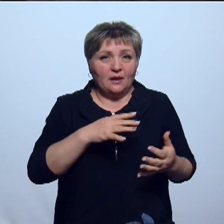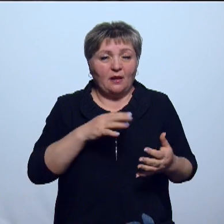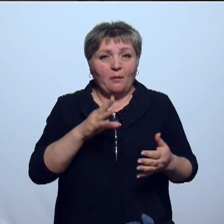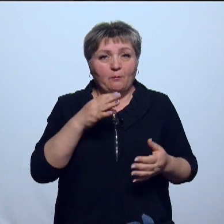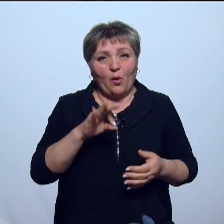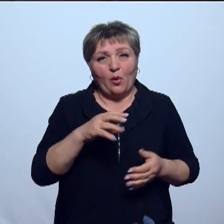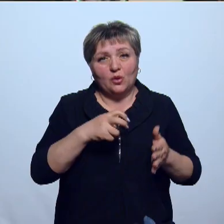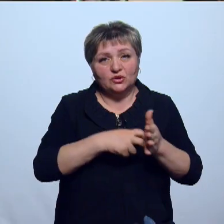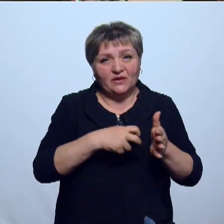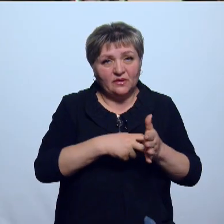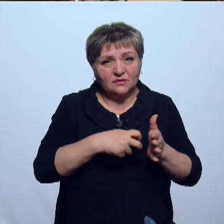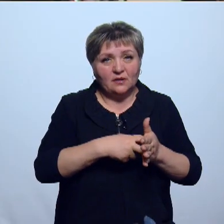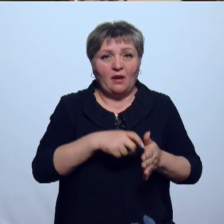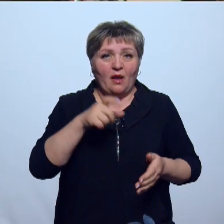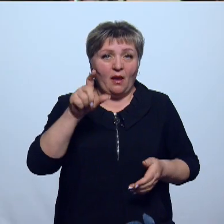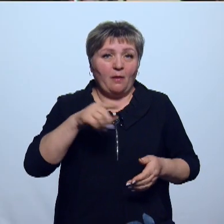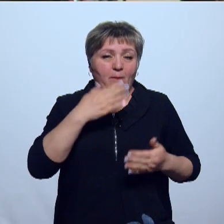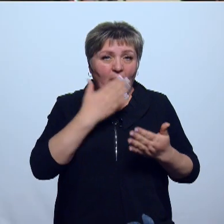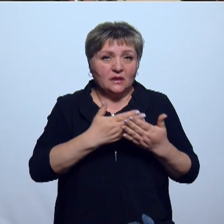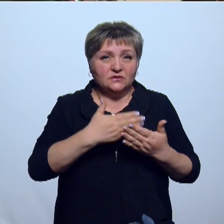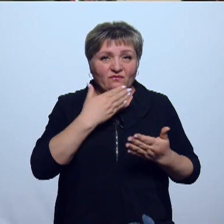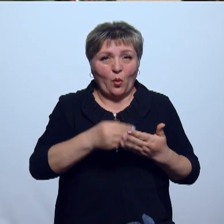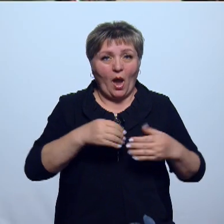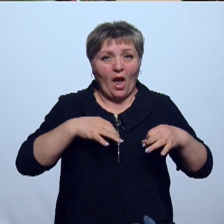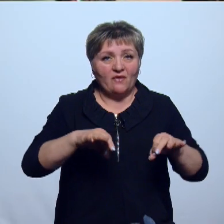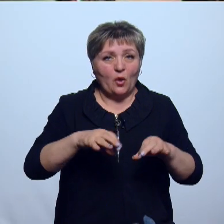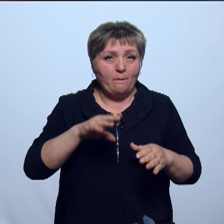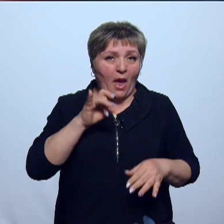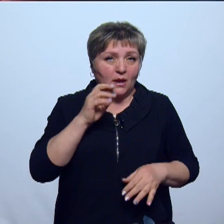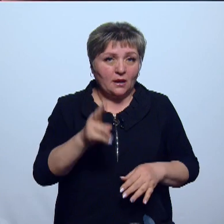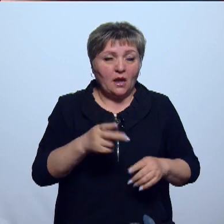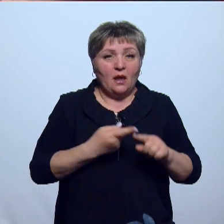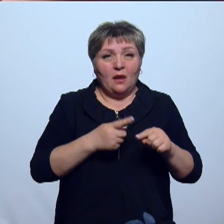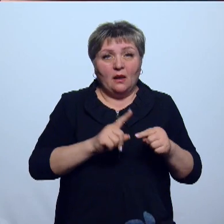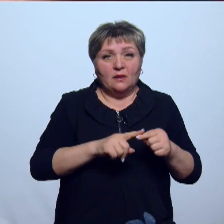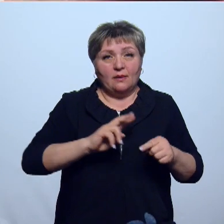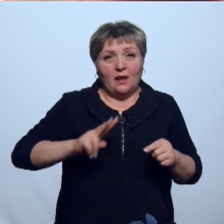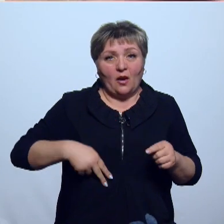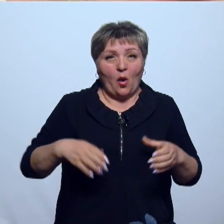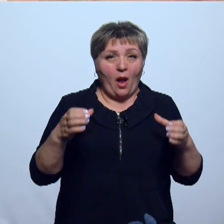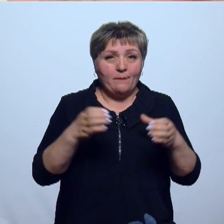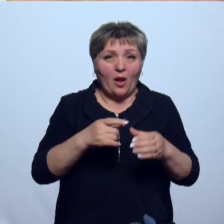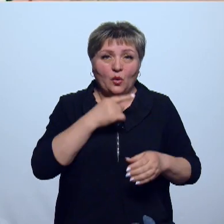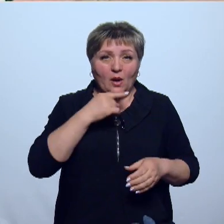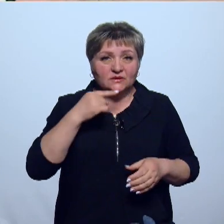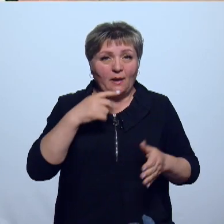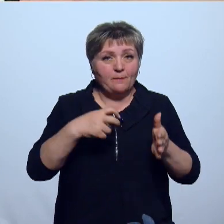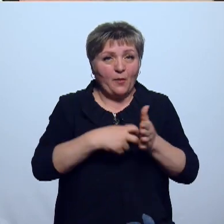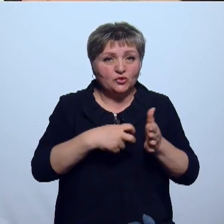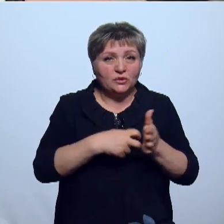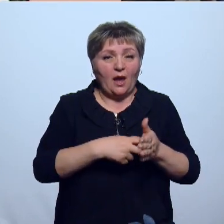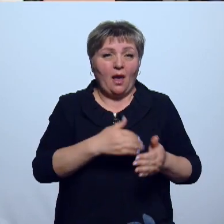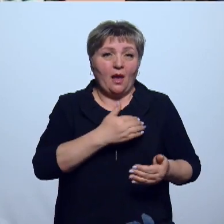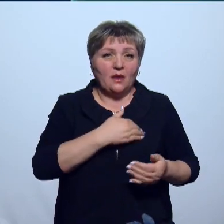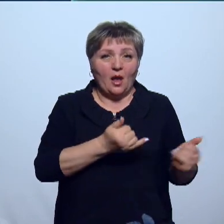Почтовики показывают главе свой автопарк. Александр Бричалов предлагает генеральному директору компании Почты России оснастить